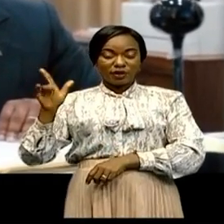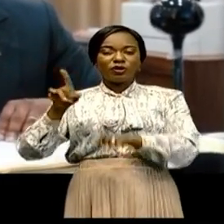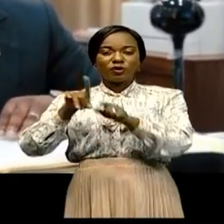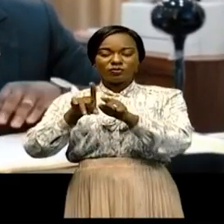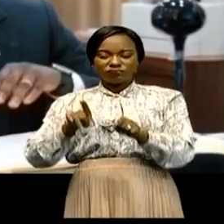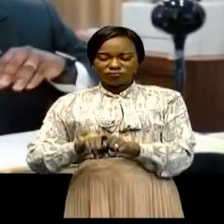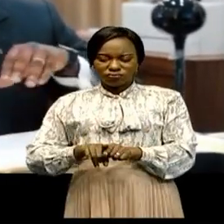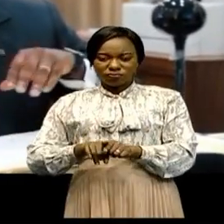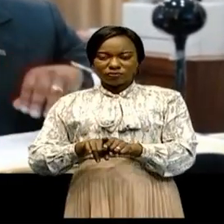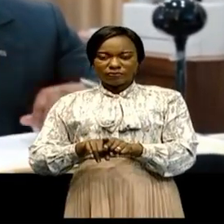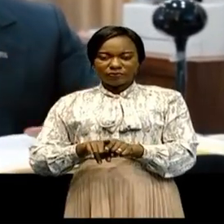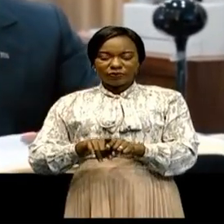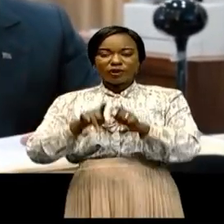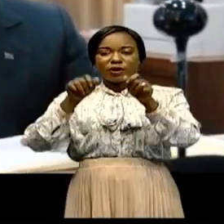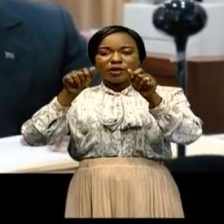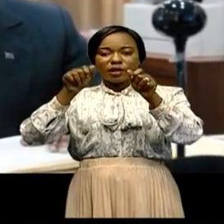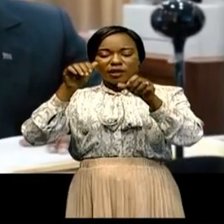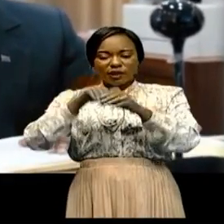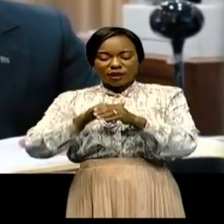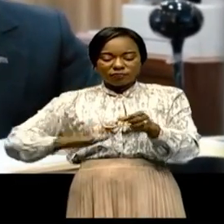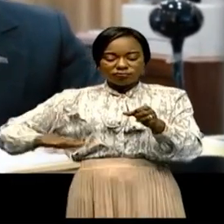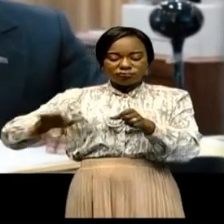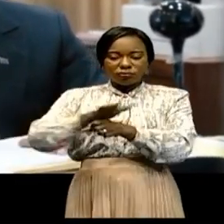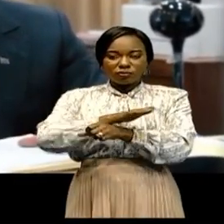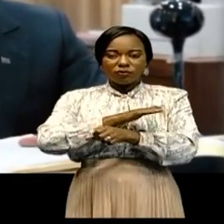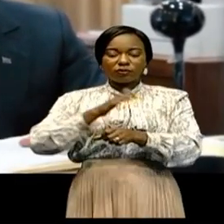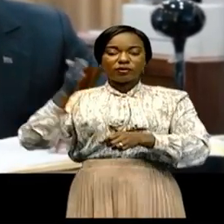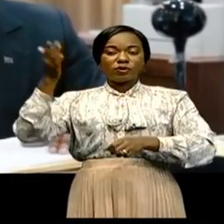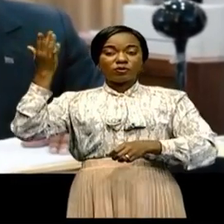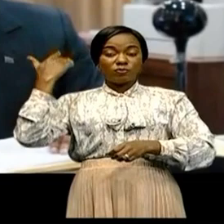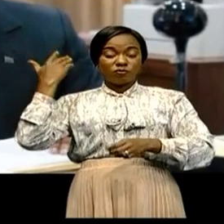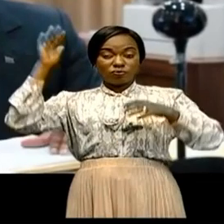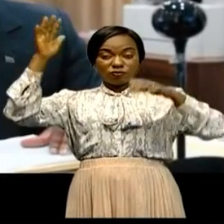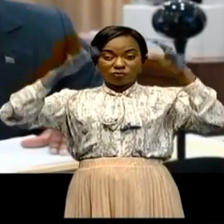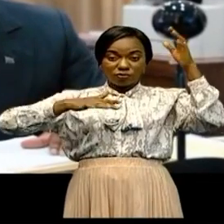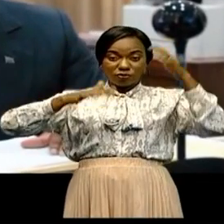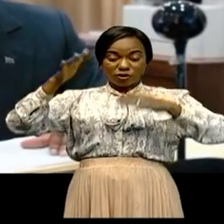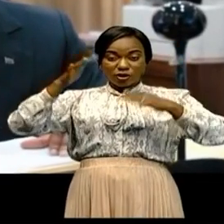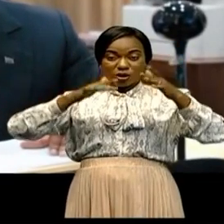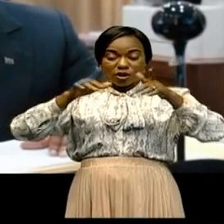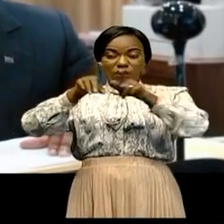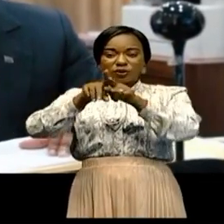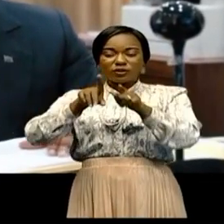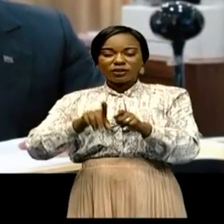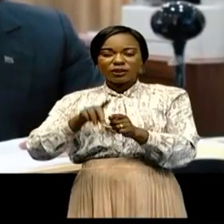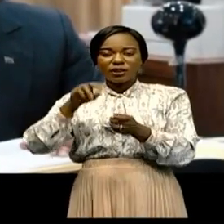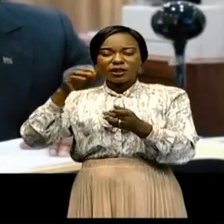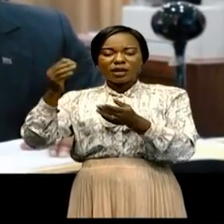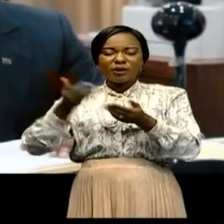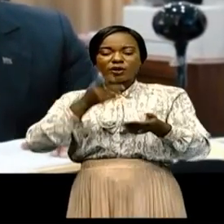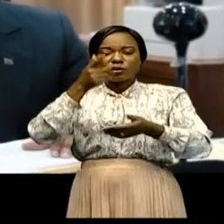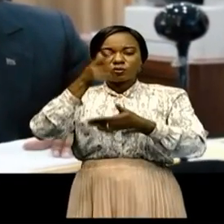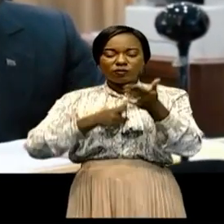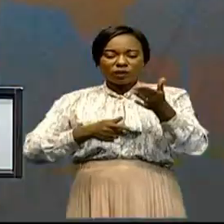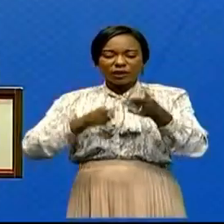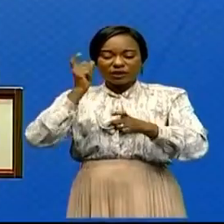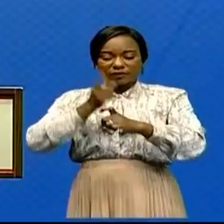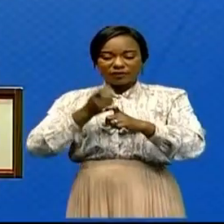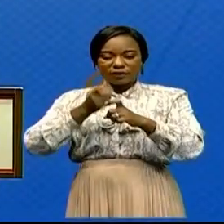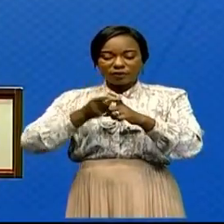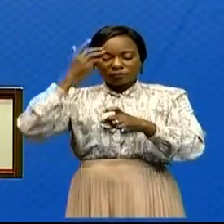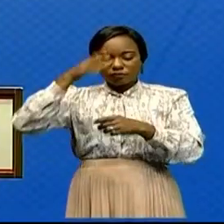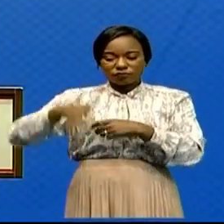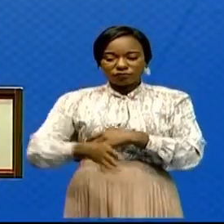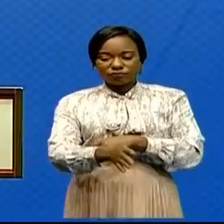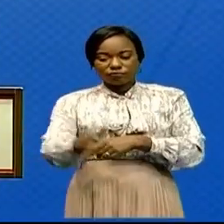confrontées aux inondations post-fluviales, entraînant des conséquences néfastes sur la circulation, ainsi que